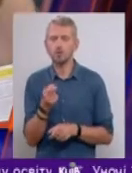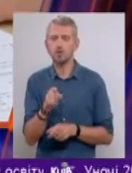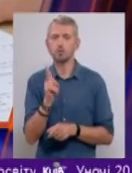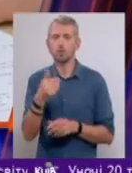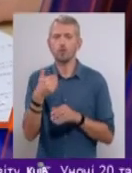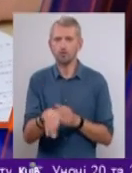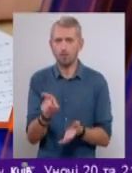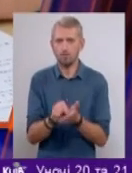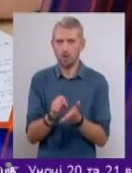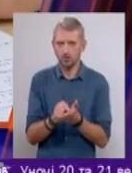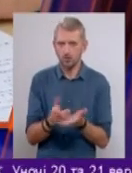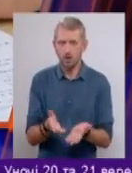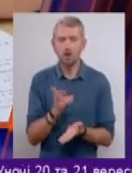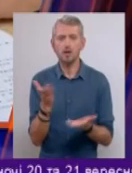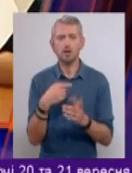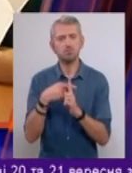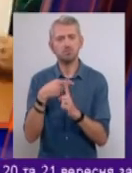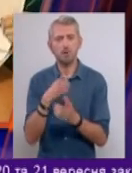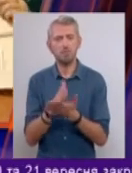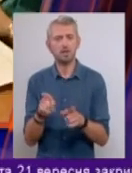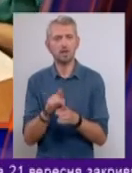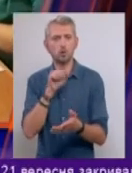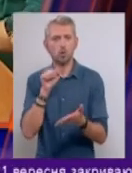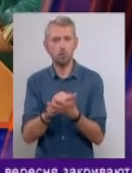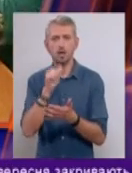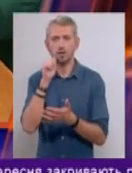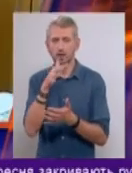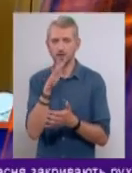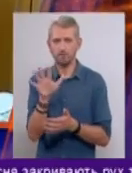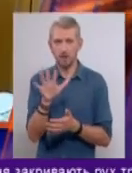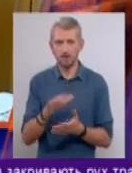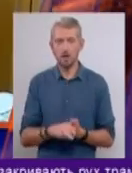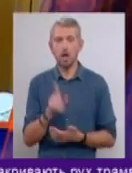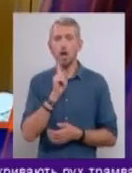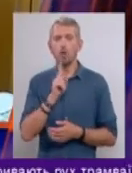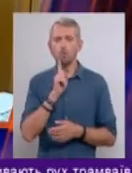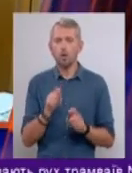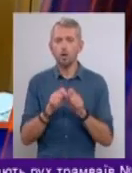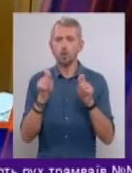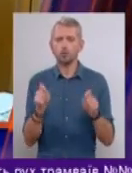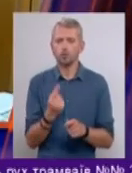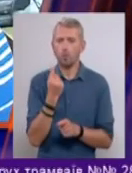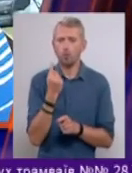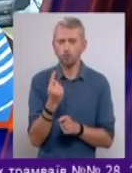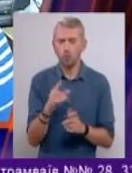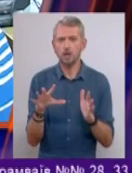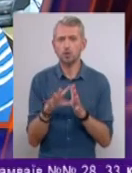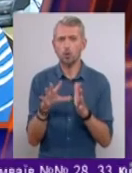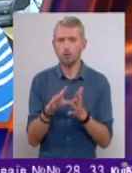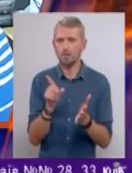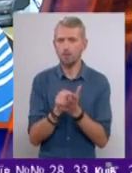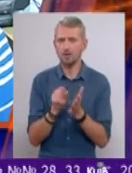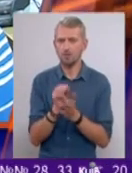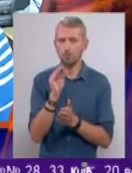хто вже на пенсії? І які переваги має такий документ? Завтра о 17-й. Поки розкриємо дно. Електронне пенсійне посвідчення